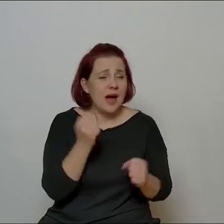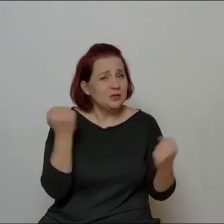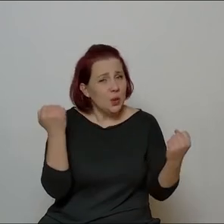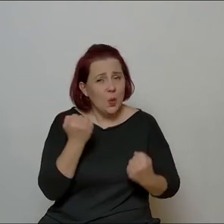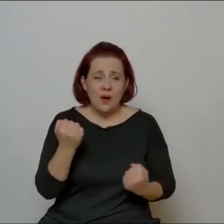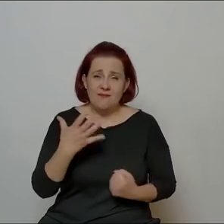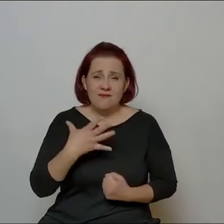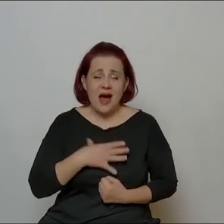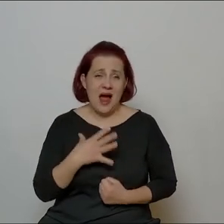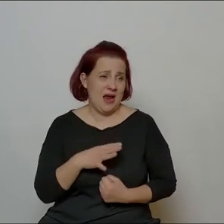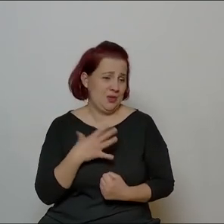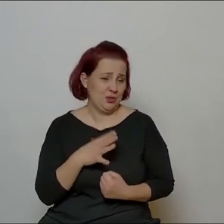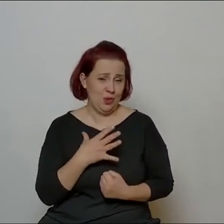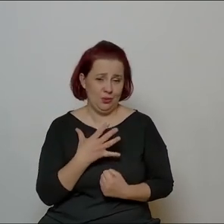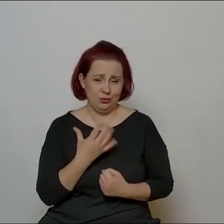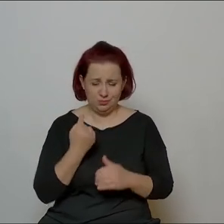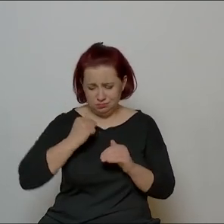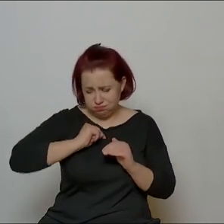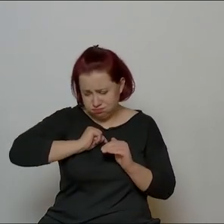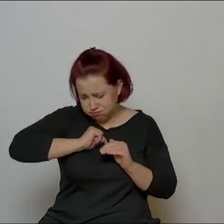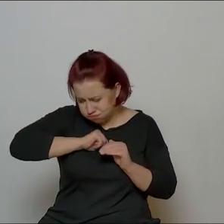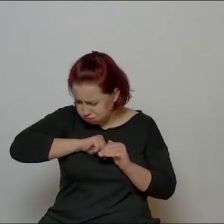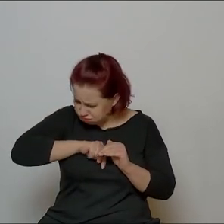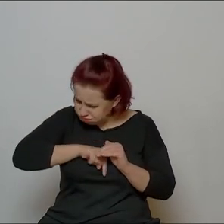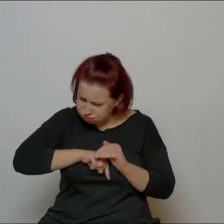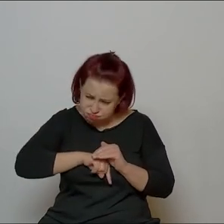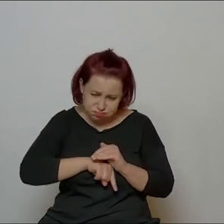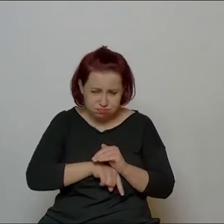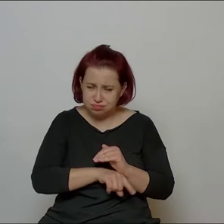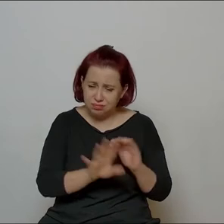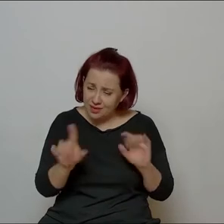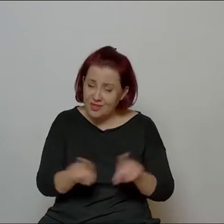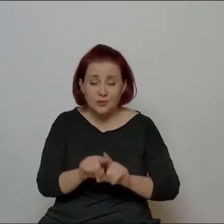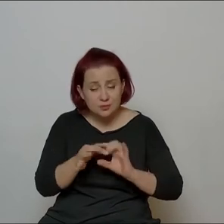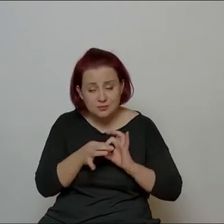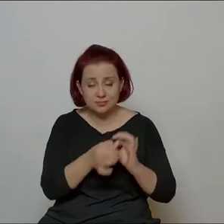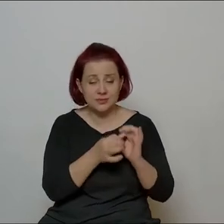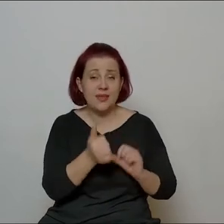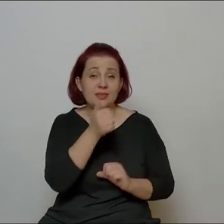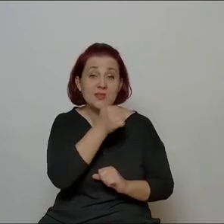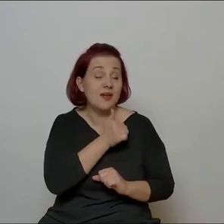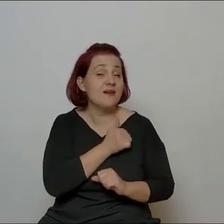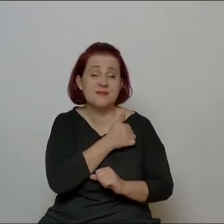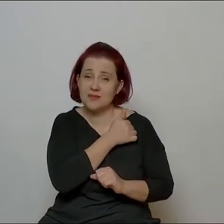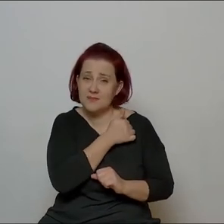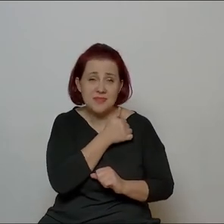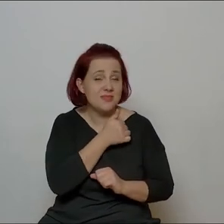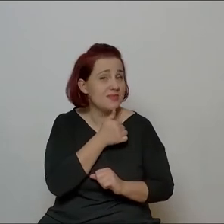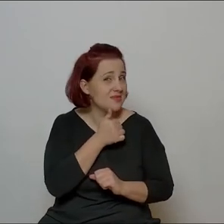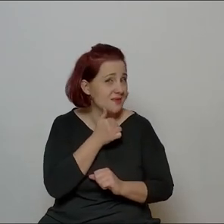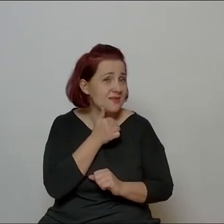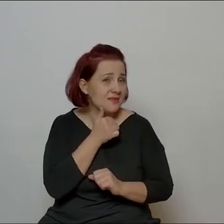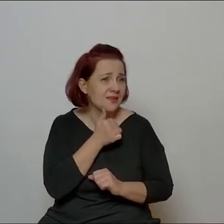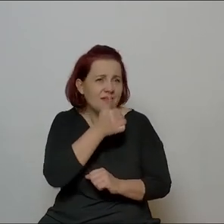najmocniej głębi tajemnic, tajemnych